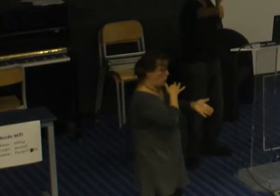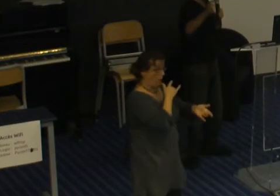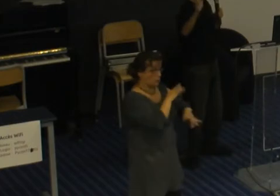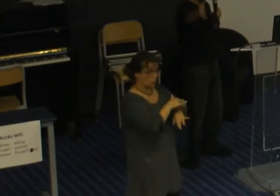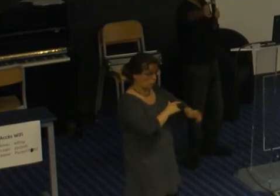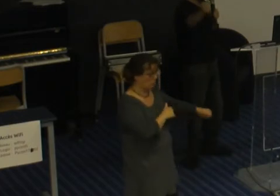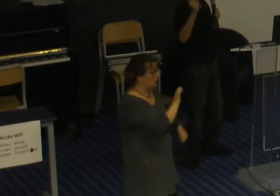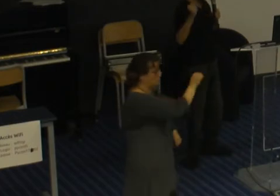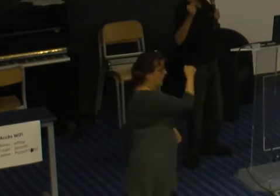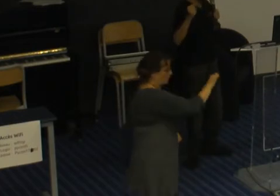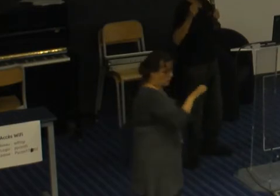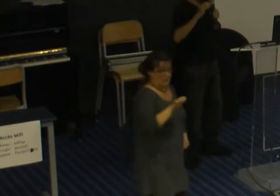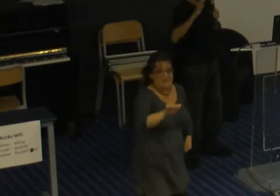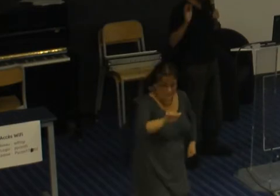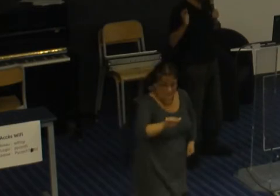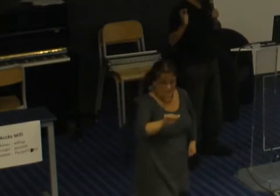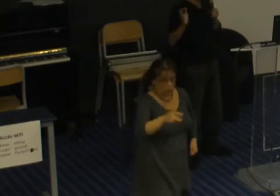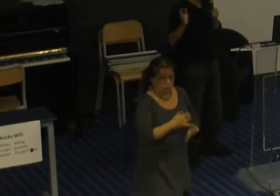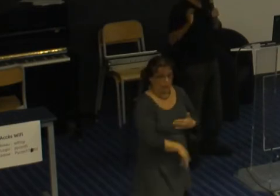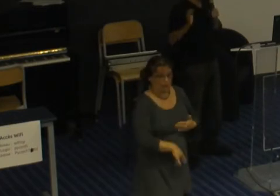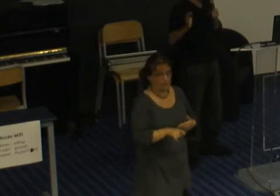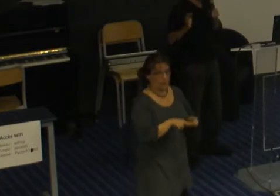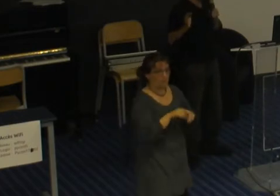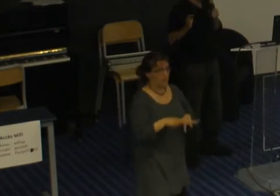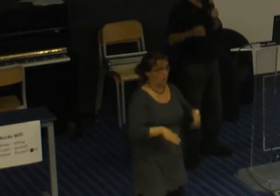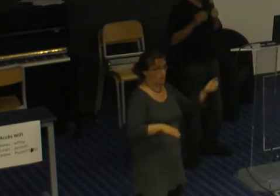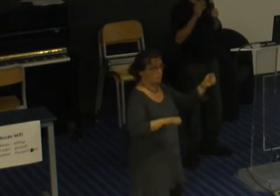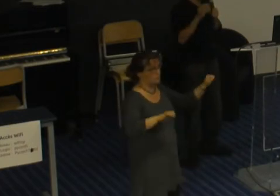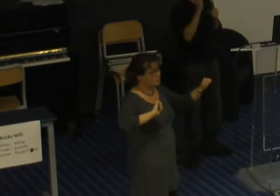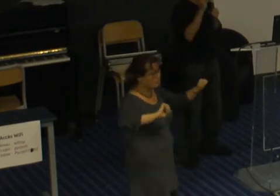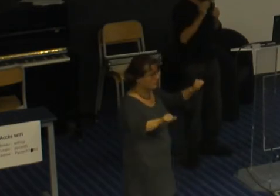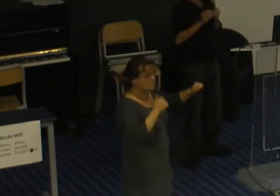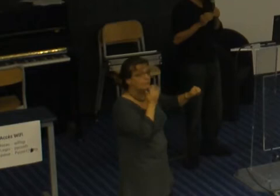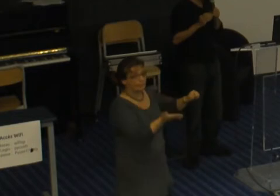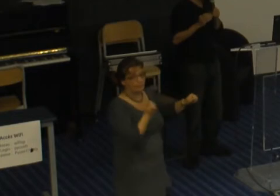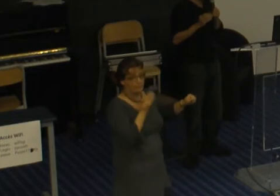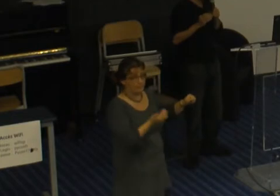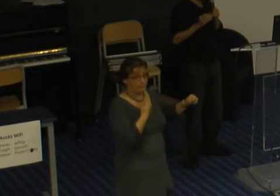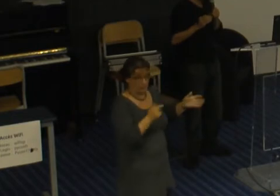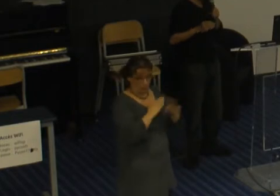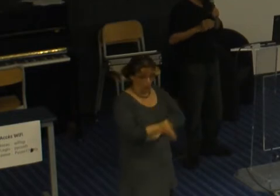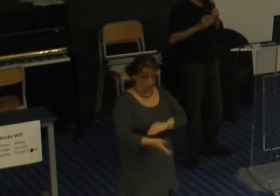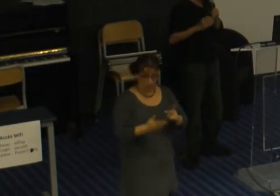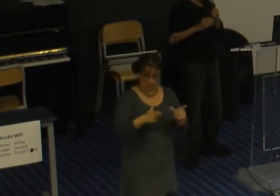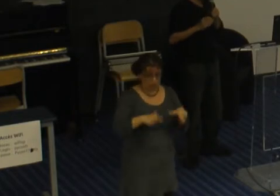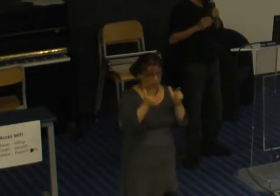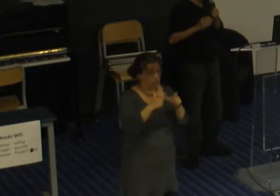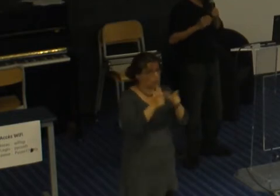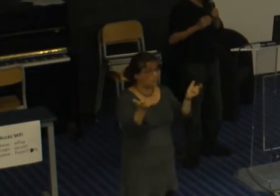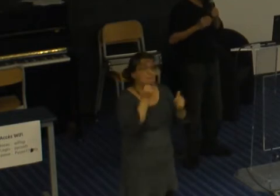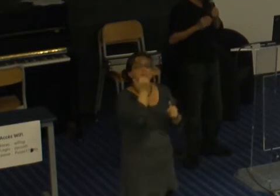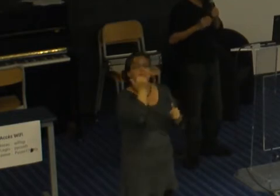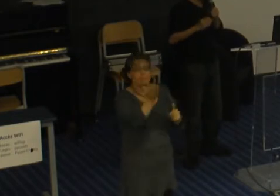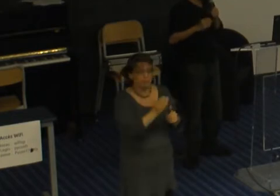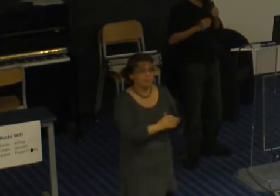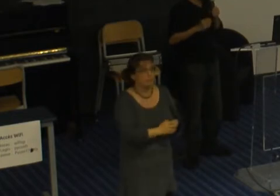et puis à toute vitesse vous essayez d'attraper la porte c'était pas possible.'était pas possible. Donc je ne pouvais même pas rentrer dans mon lieu de travail et